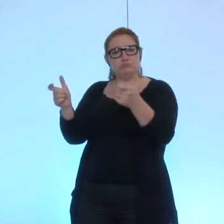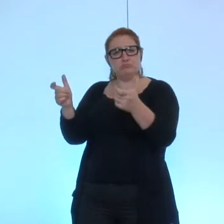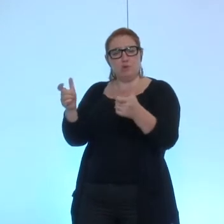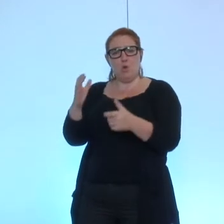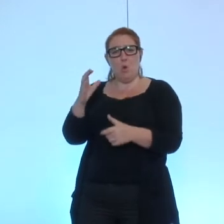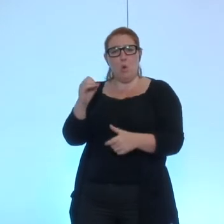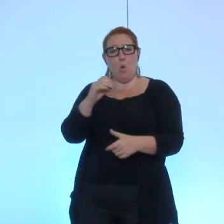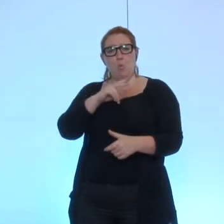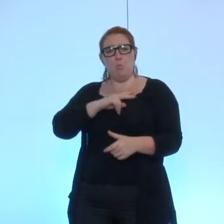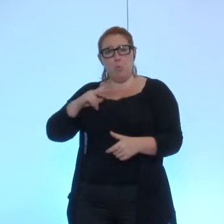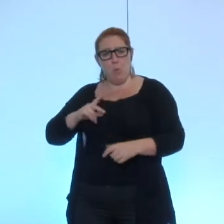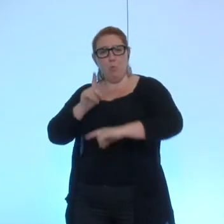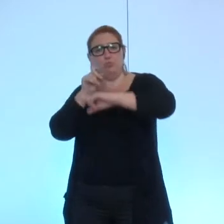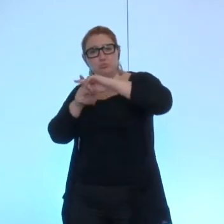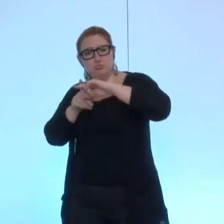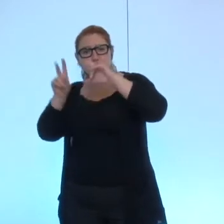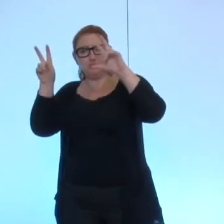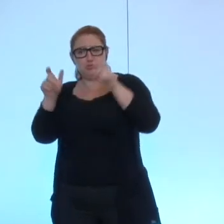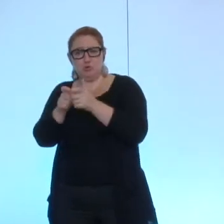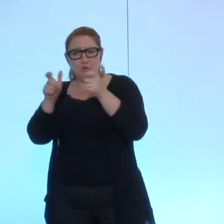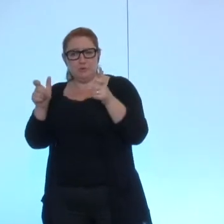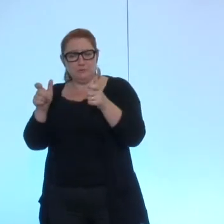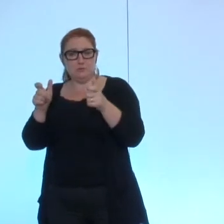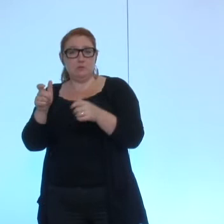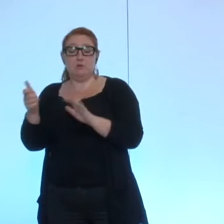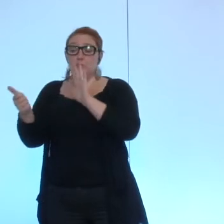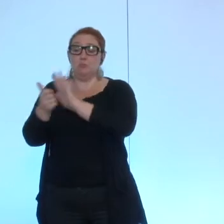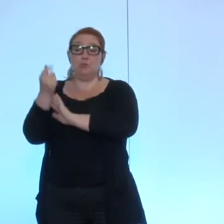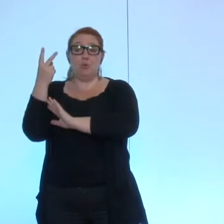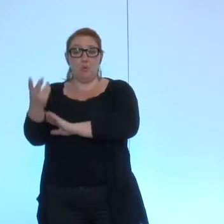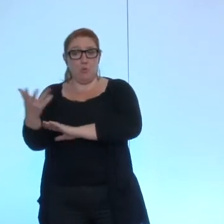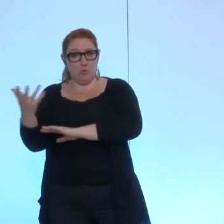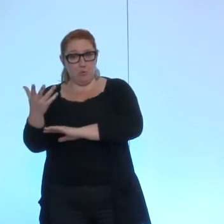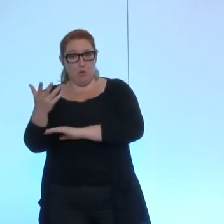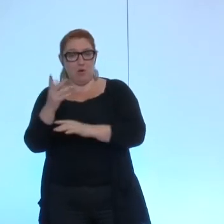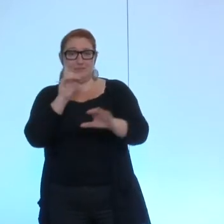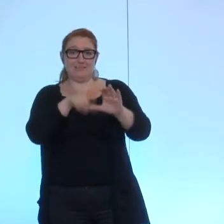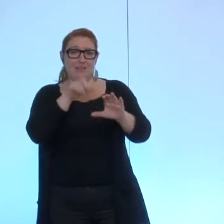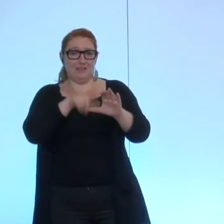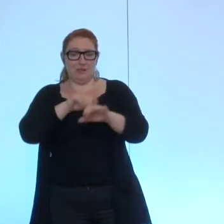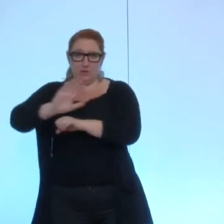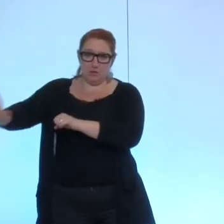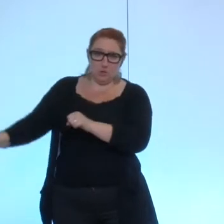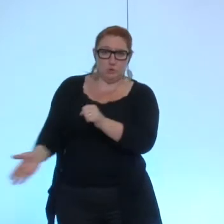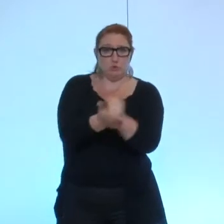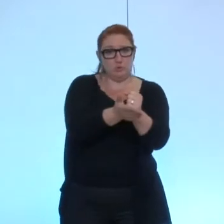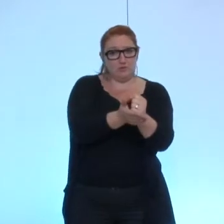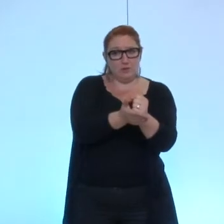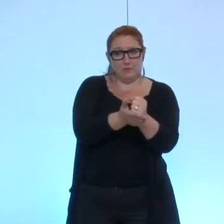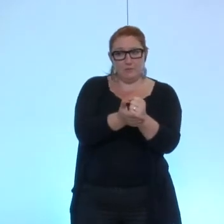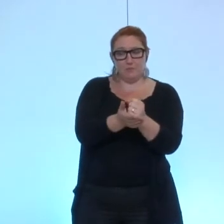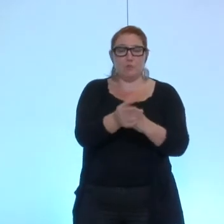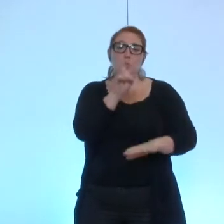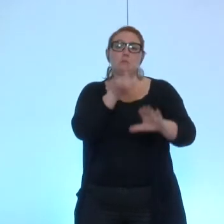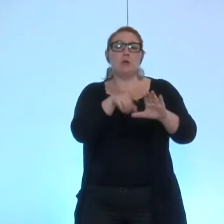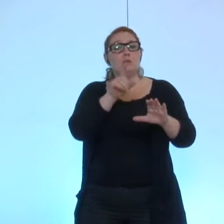copro plus qui vient en soutien pour un syndic qui n'a pas assuré sa